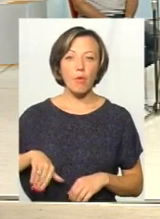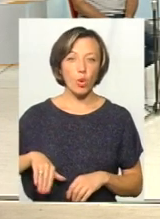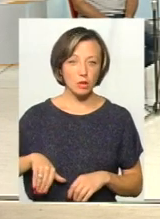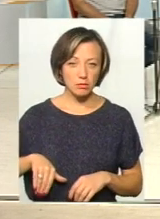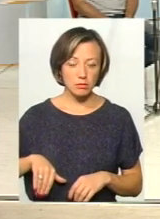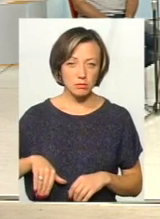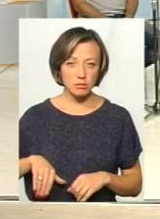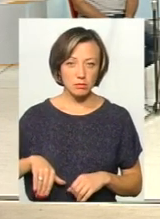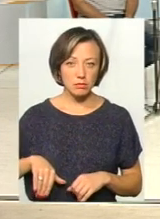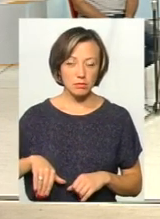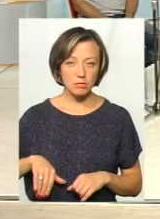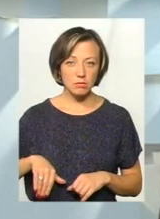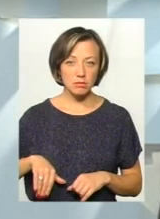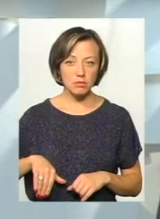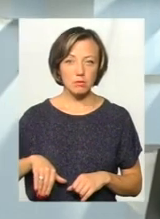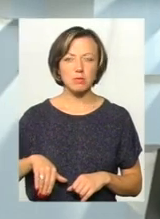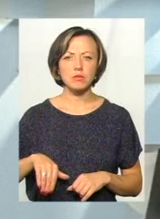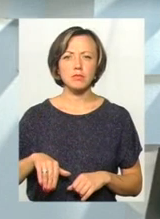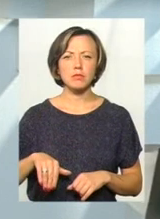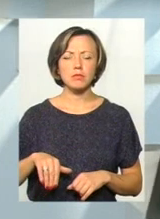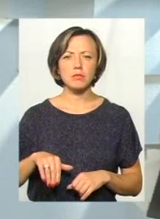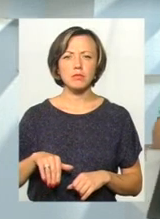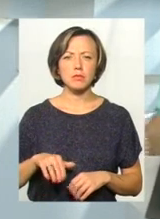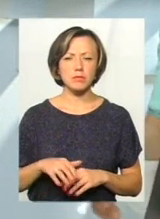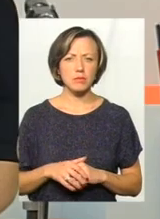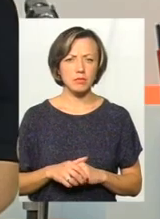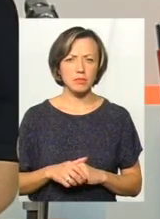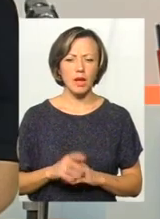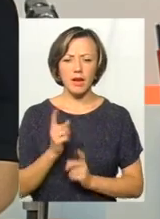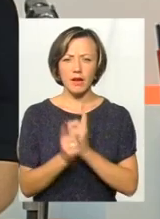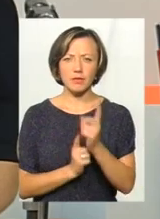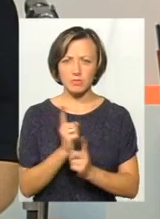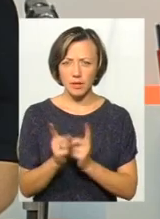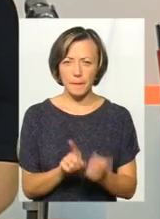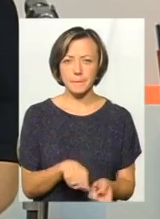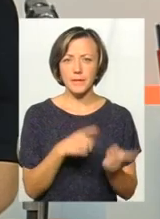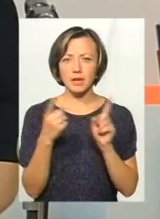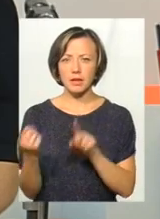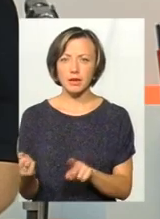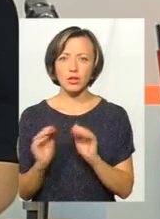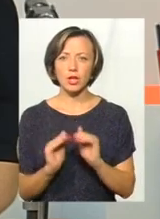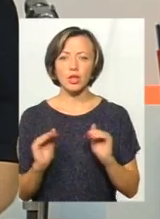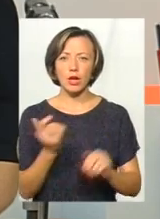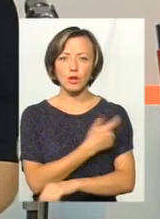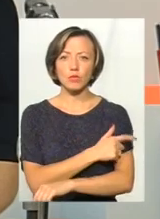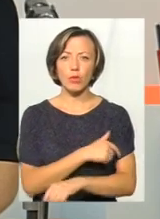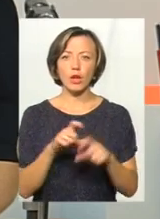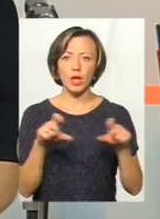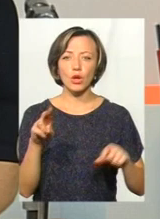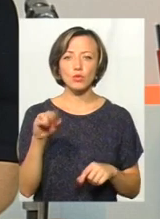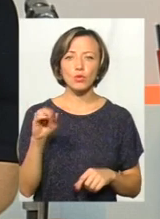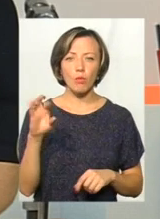до цінарської реконструкції нас привели в дівчатку політрійника в Дубово.